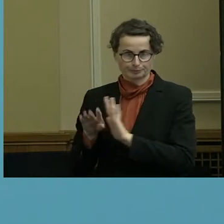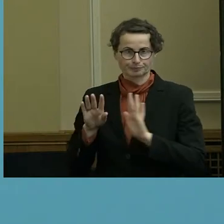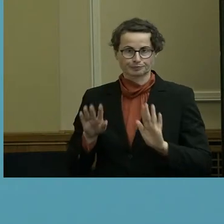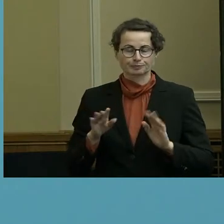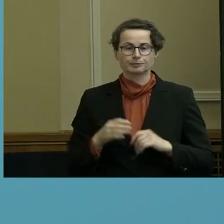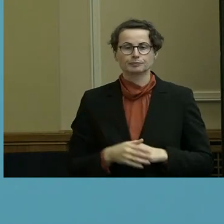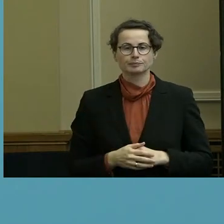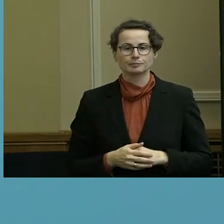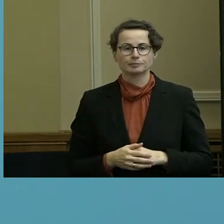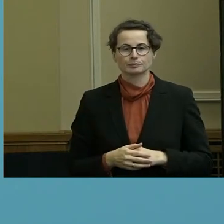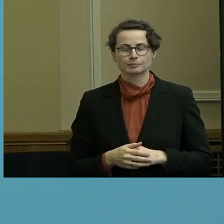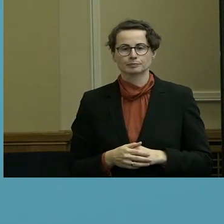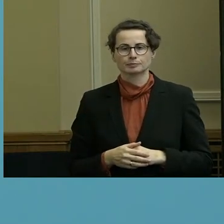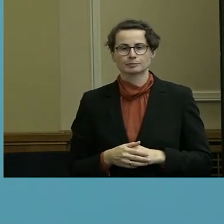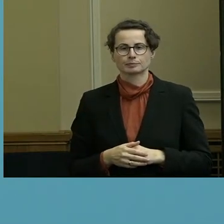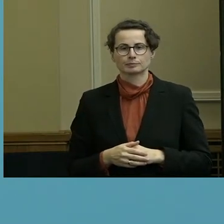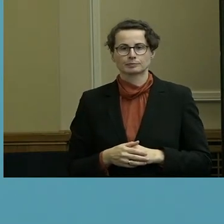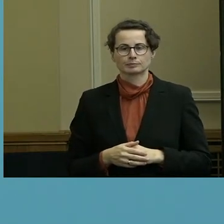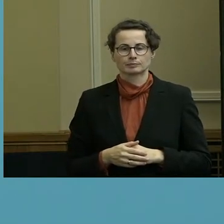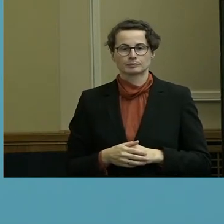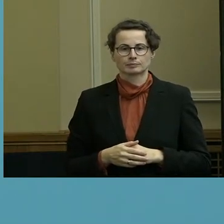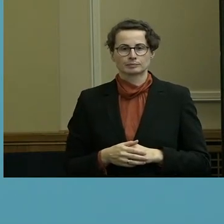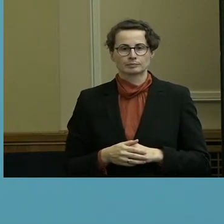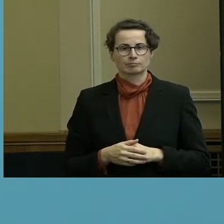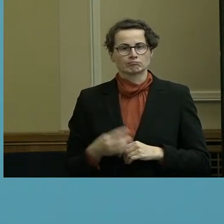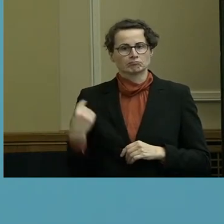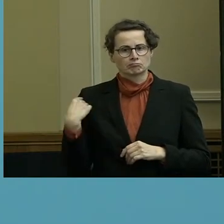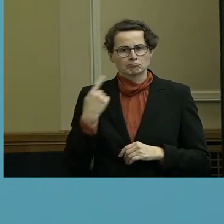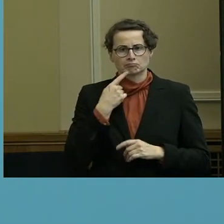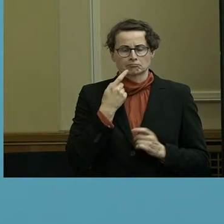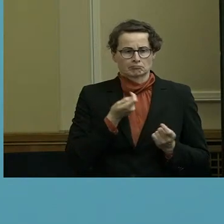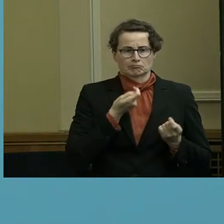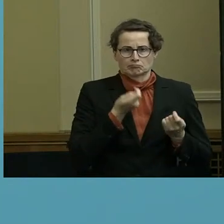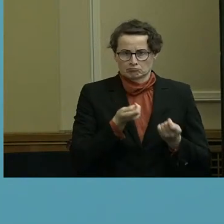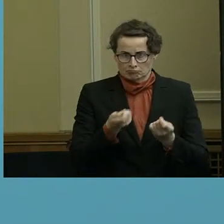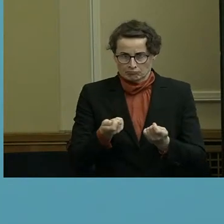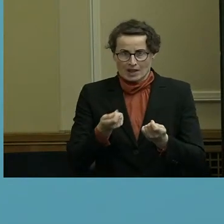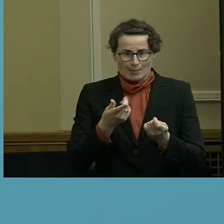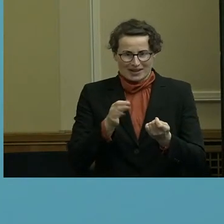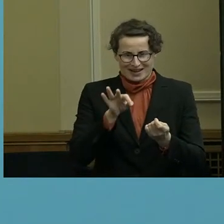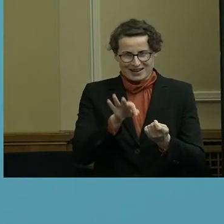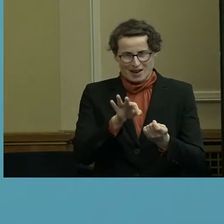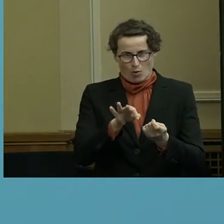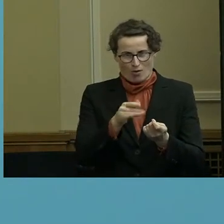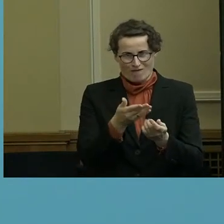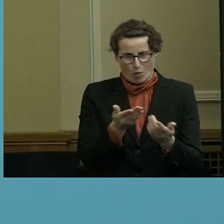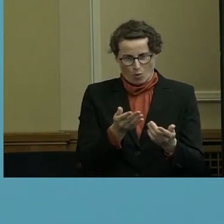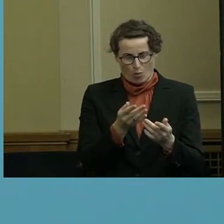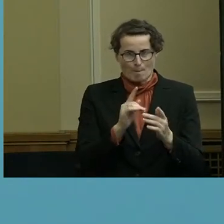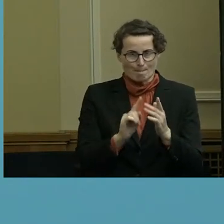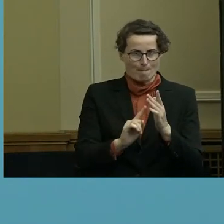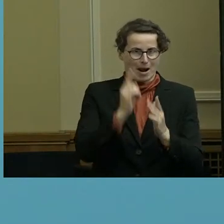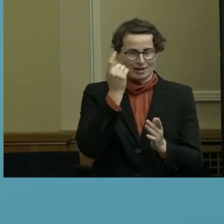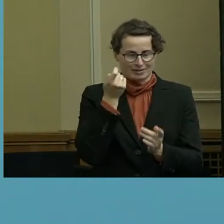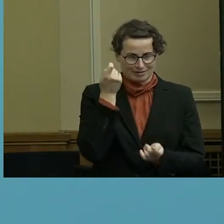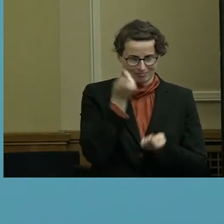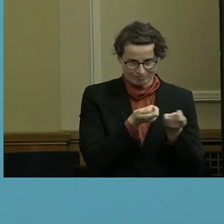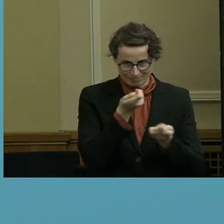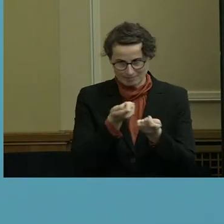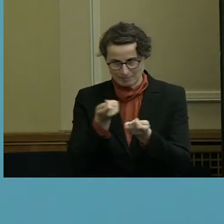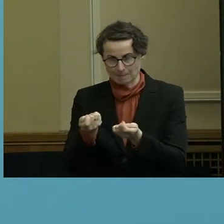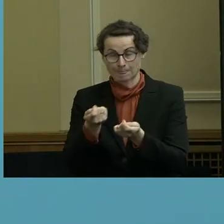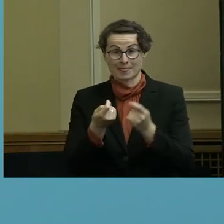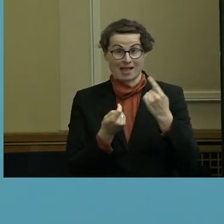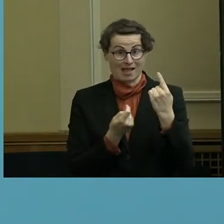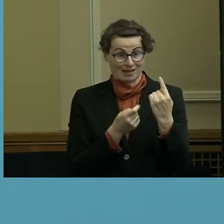jetzt die großen Investitionen? Dann ist es so, dass das Unternehmen, was den größten